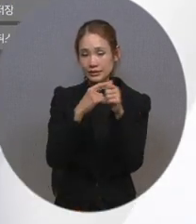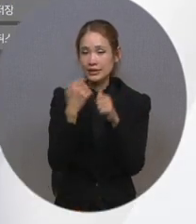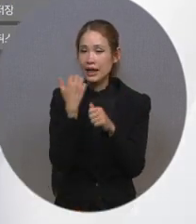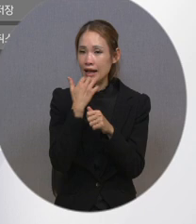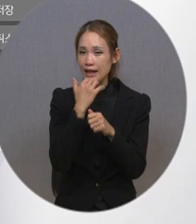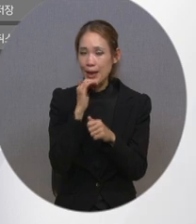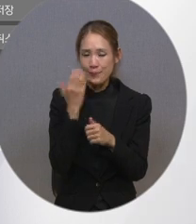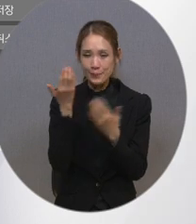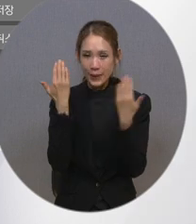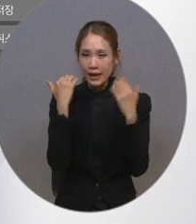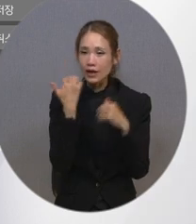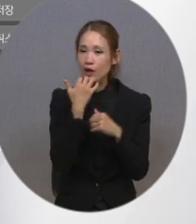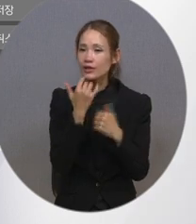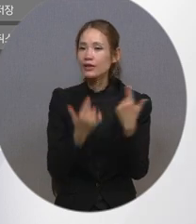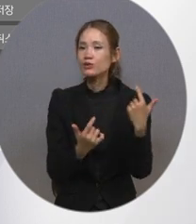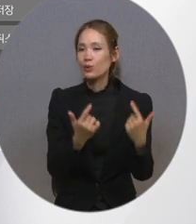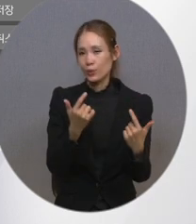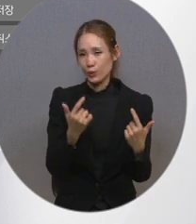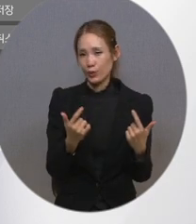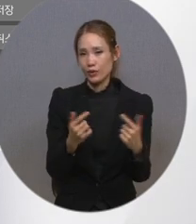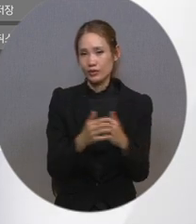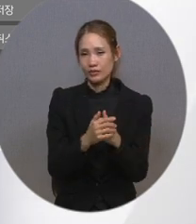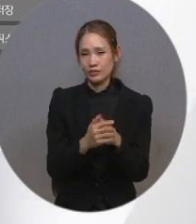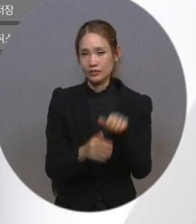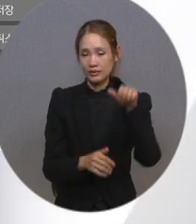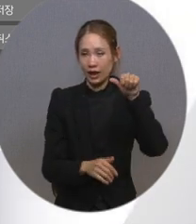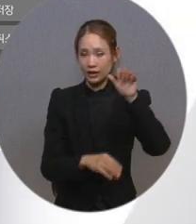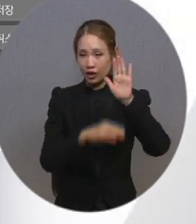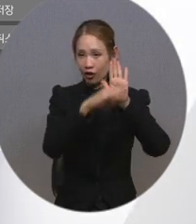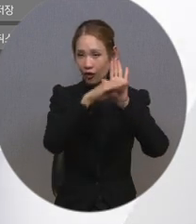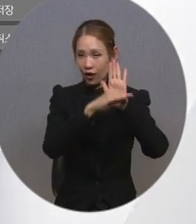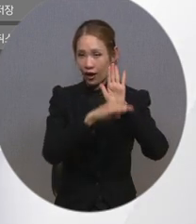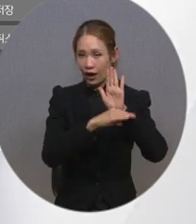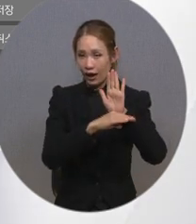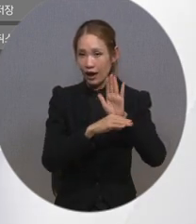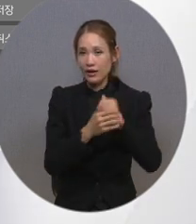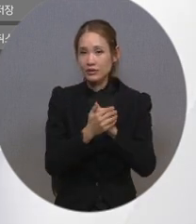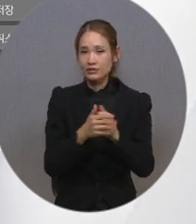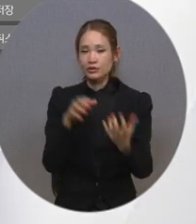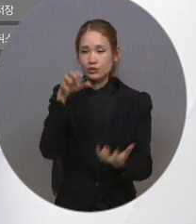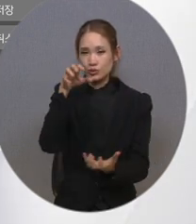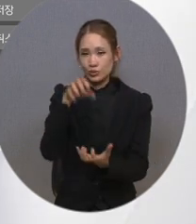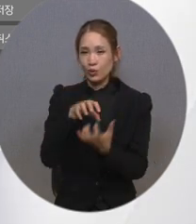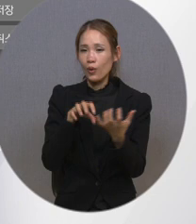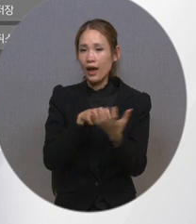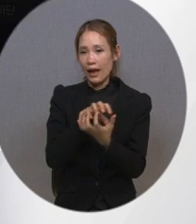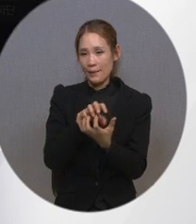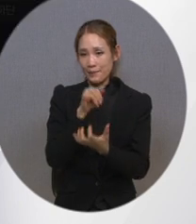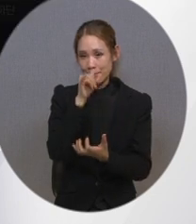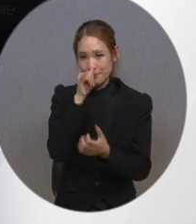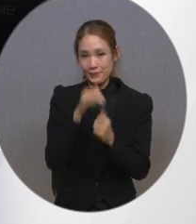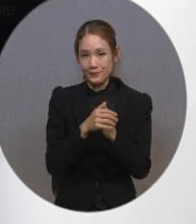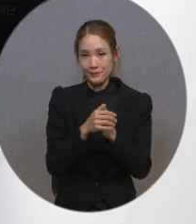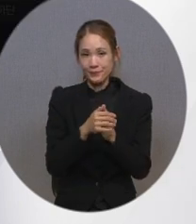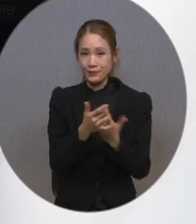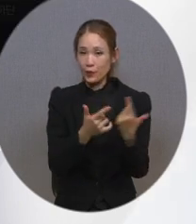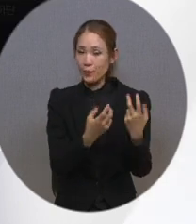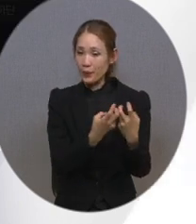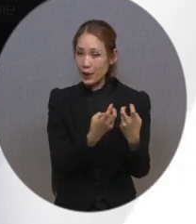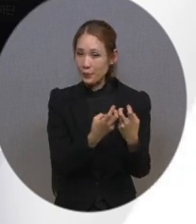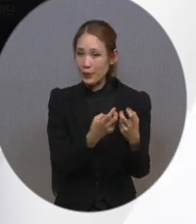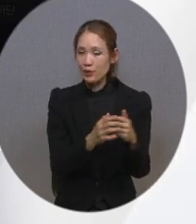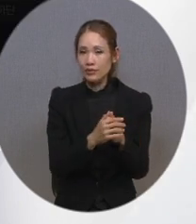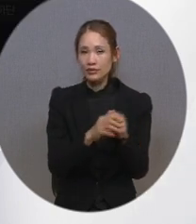배경색 조정입니다. 다섯 가지의 글자색, 배경색 조합을 이용할 수 있는데요. 조정 방법은